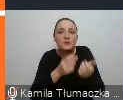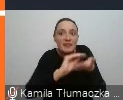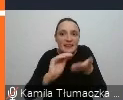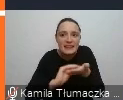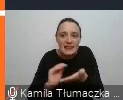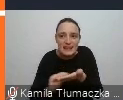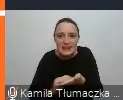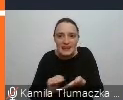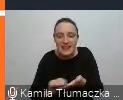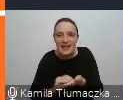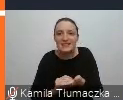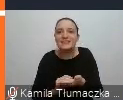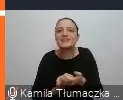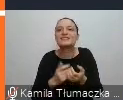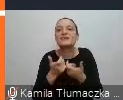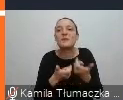bardzo duży